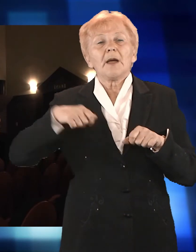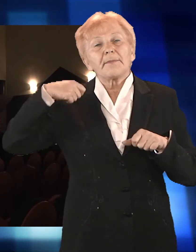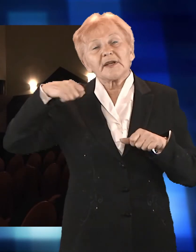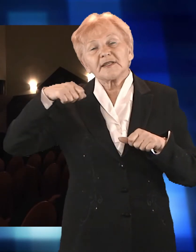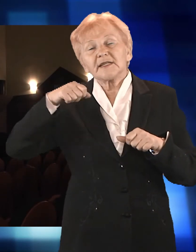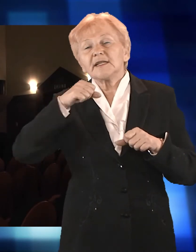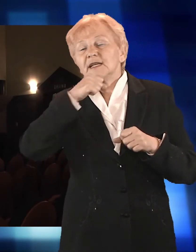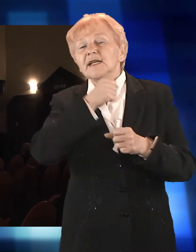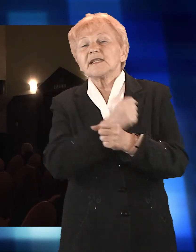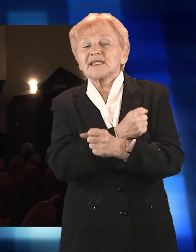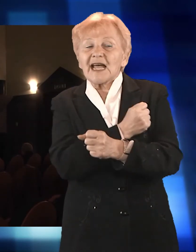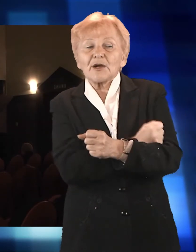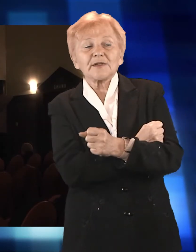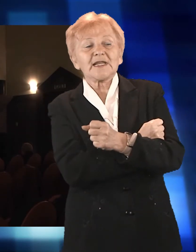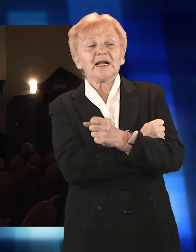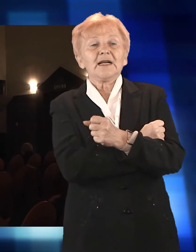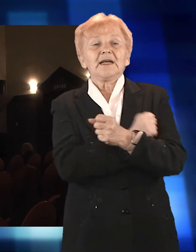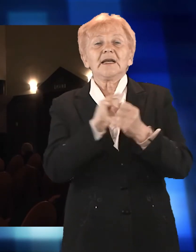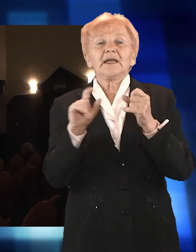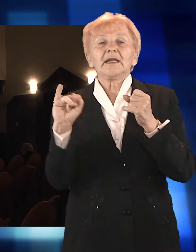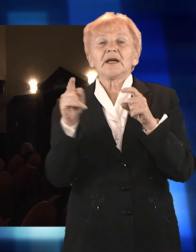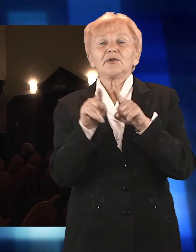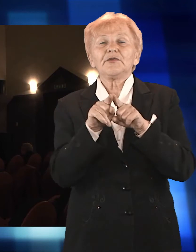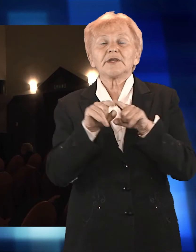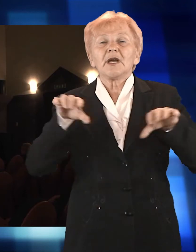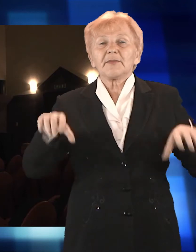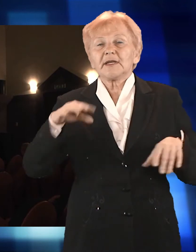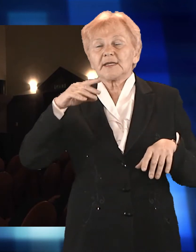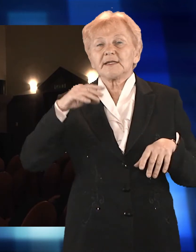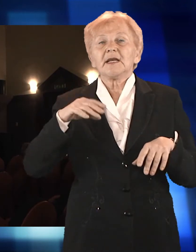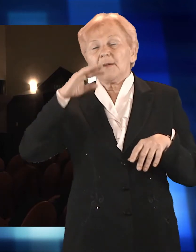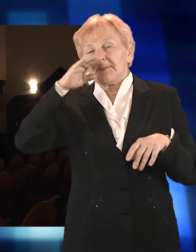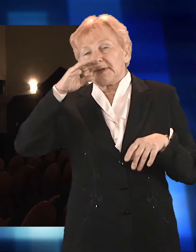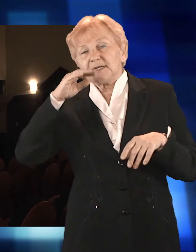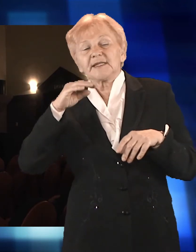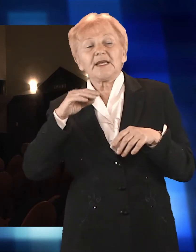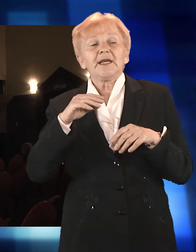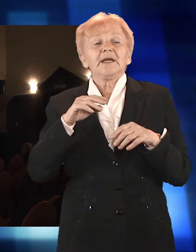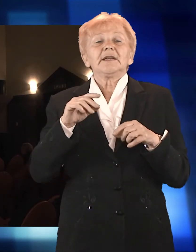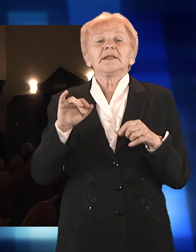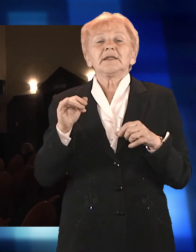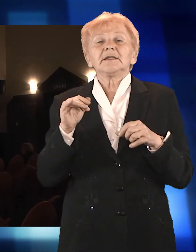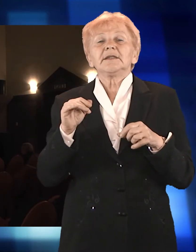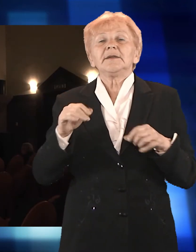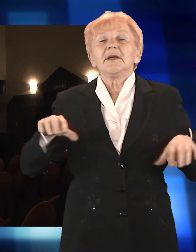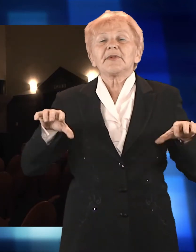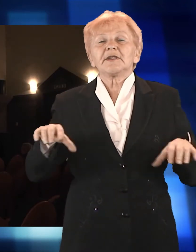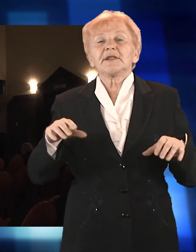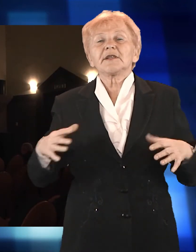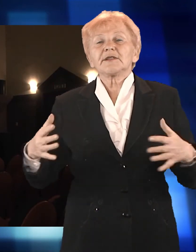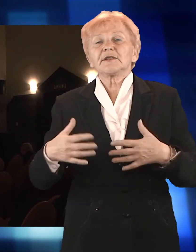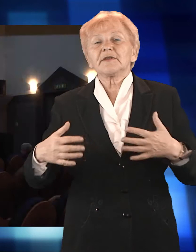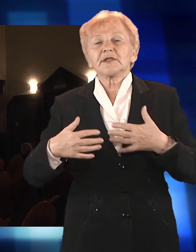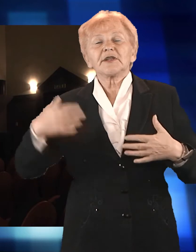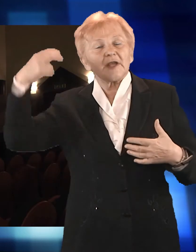wicestarosta Marek Kurpis, prezes Oddziału Polskiego Związku Głuchych w Katowicach Stanisław Perliński, a także prezes